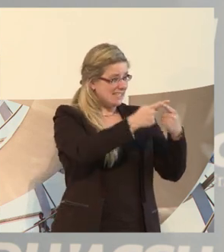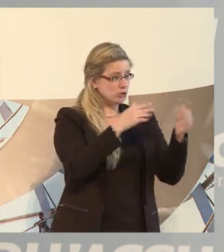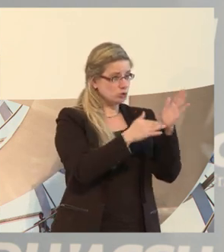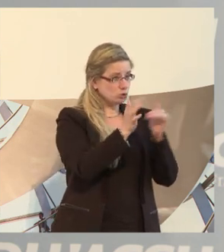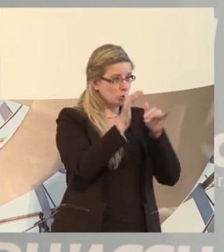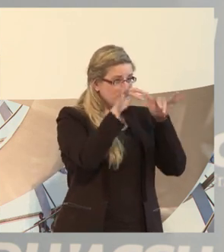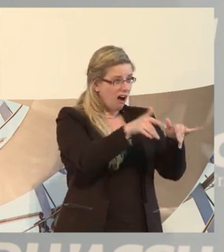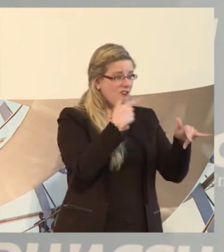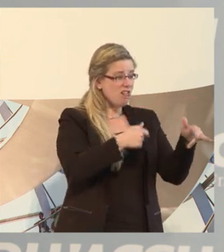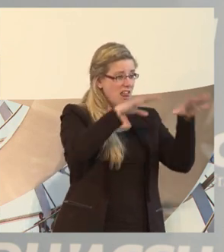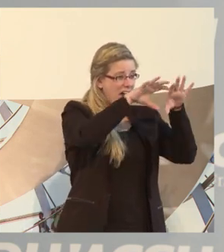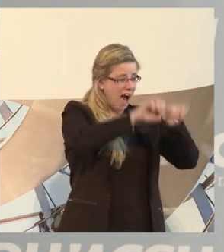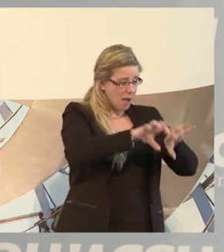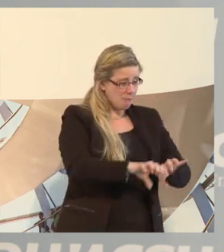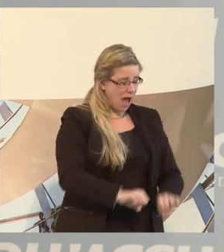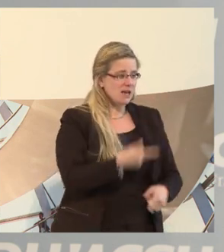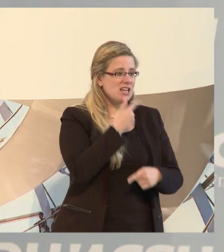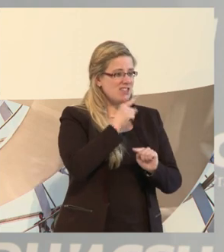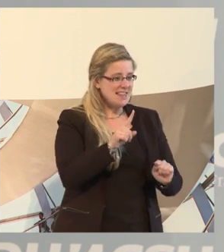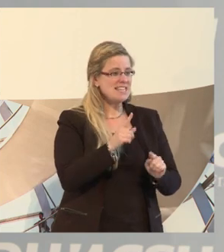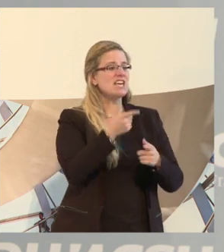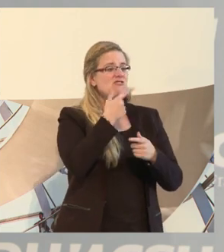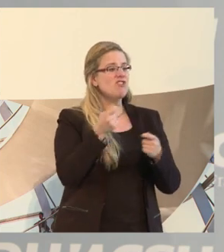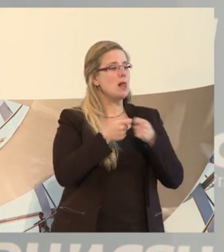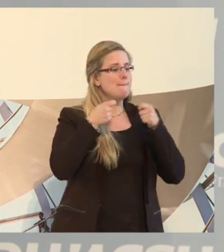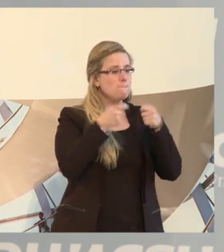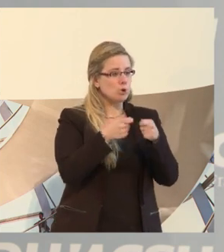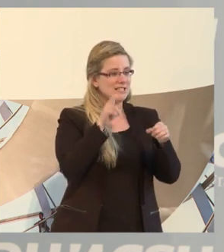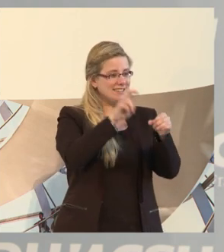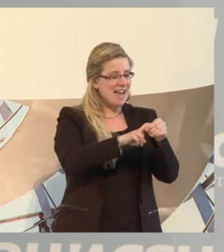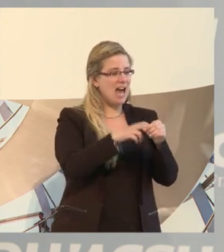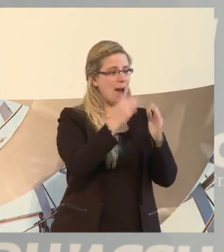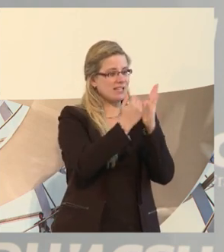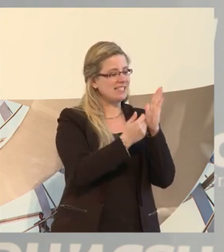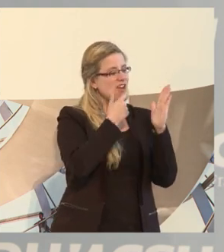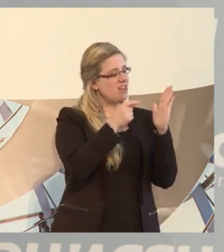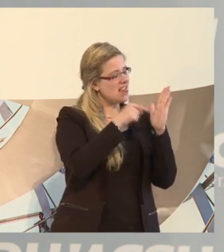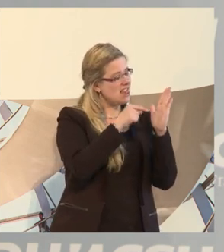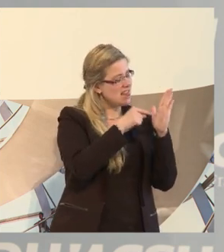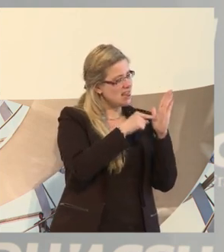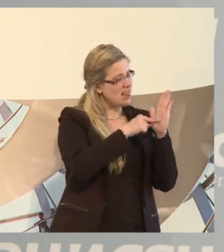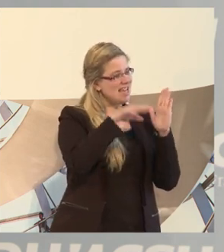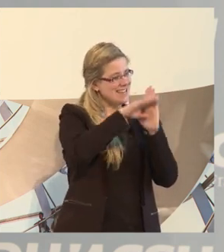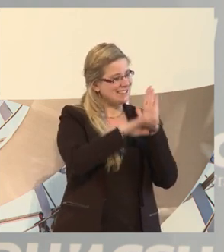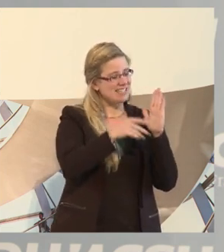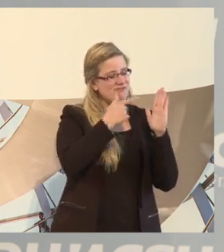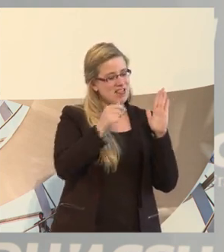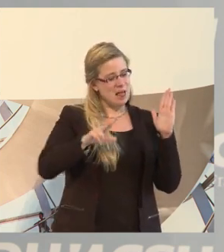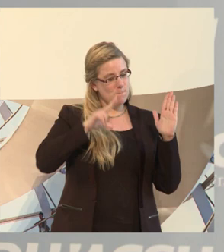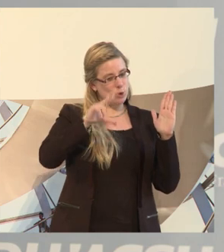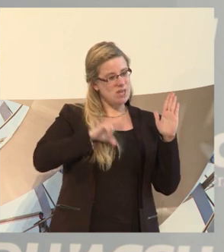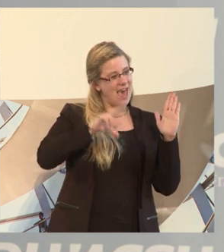mit dem Bundesteilhabegesetz wollen, ist, dass wir ein modernes Gesetz schaffen, das sich an der UN-Behindertenrechtskonvention